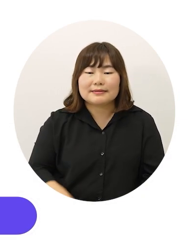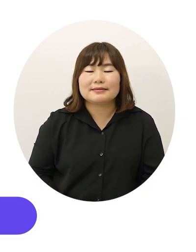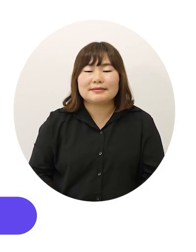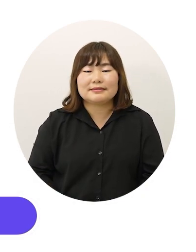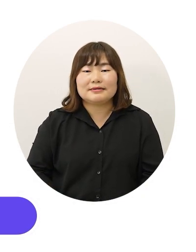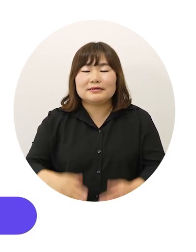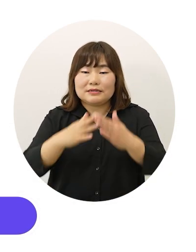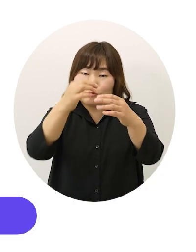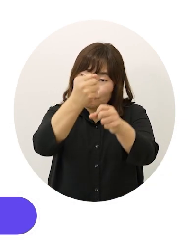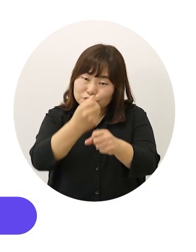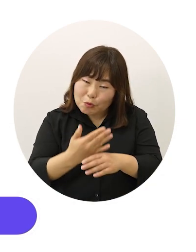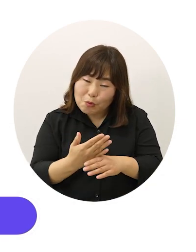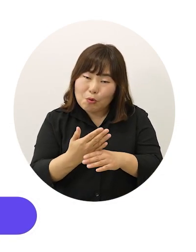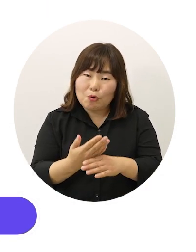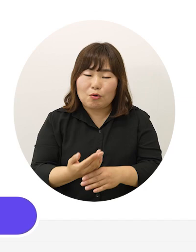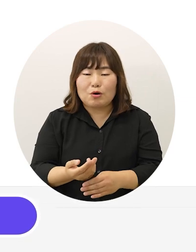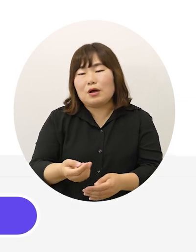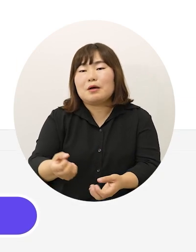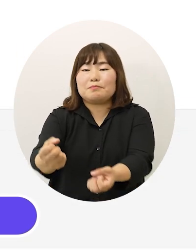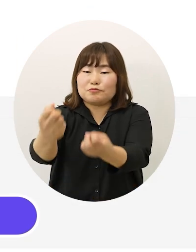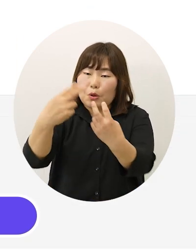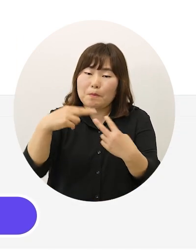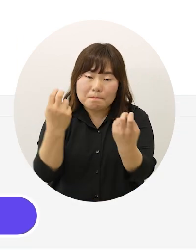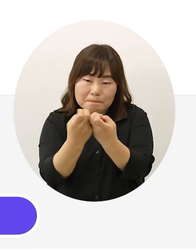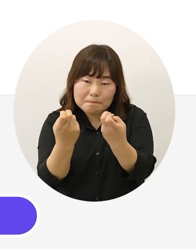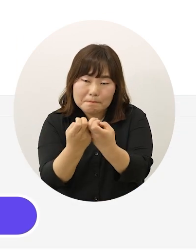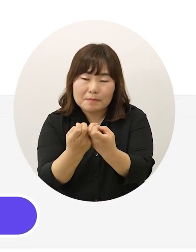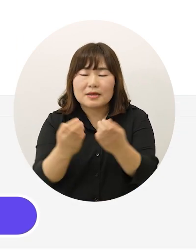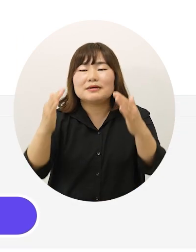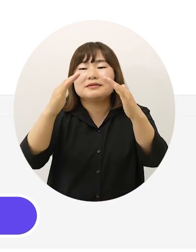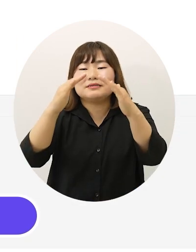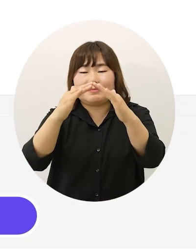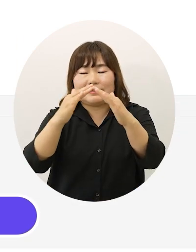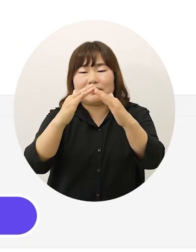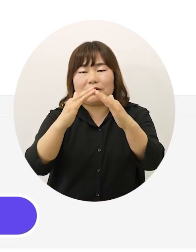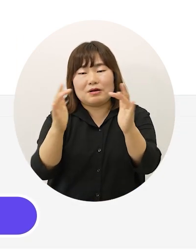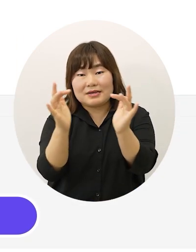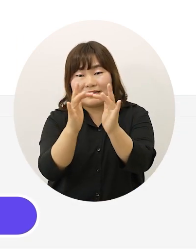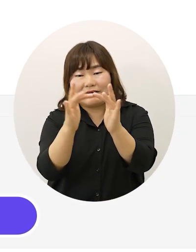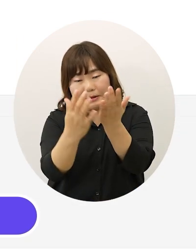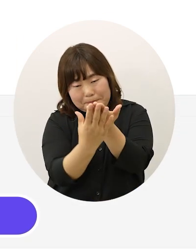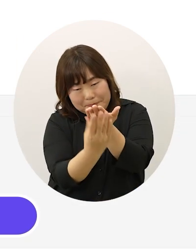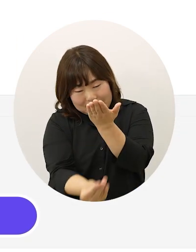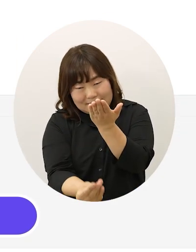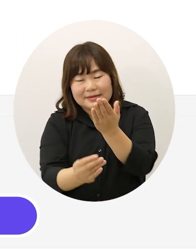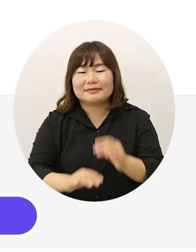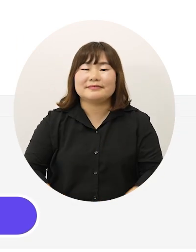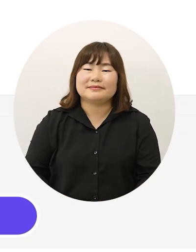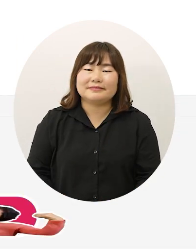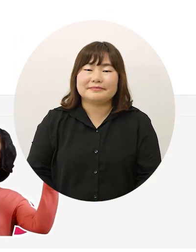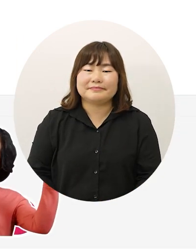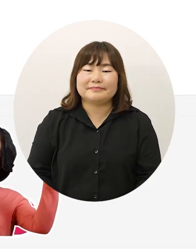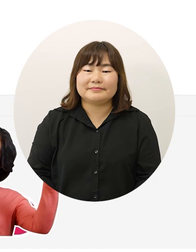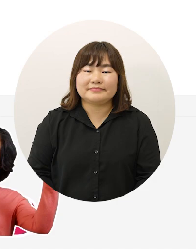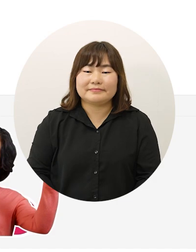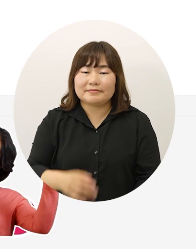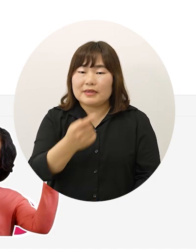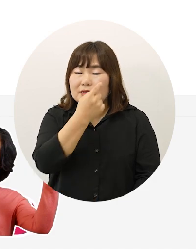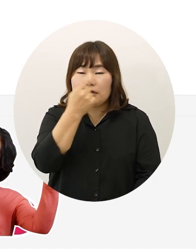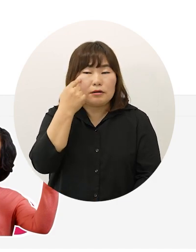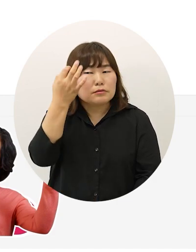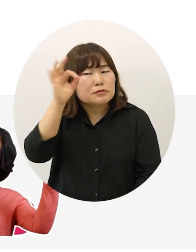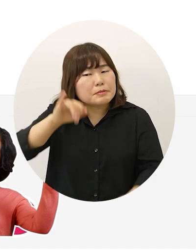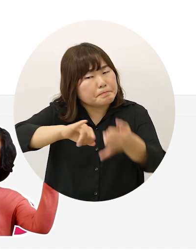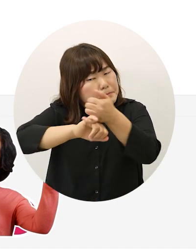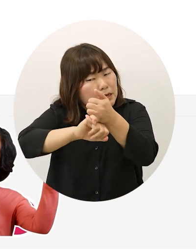주소지랑 발급 형태도 선택하고 수령 방법은 집에서 프린트 할 거니까 온라인 발급 인증이